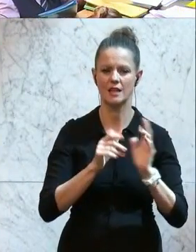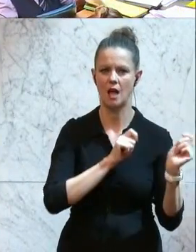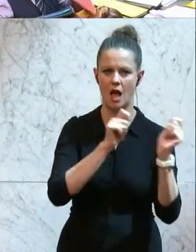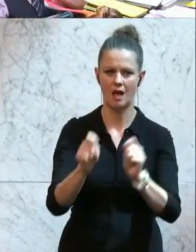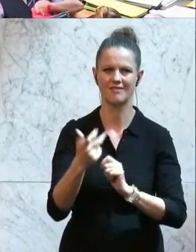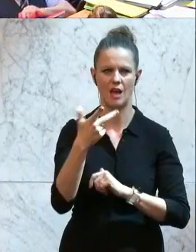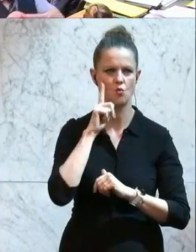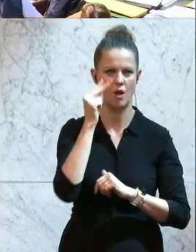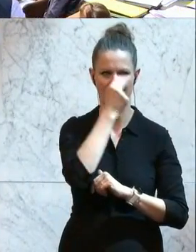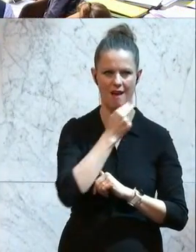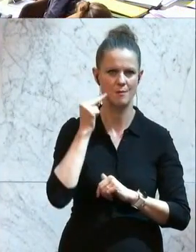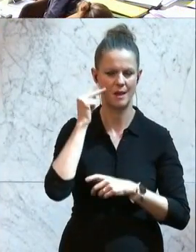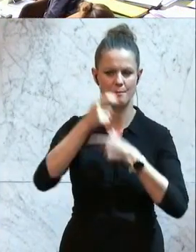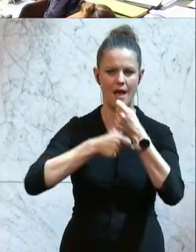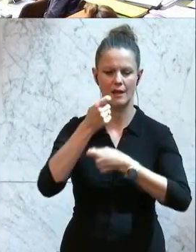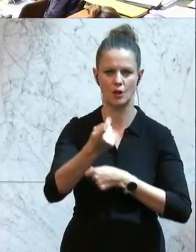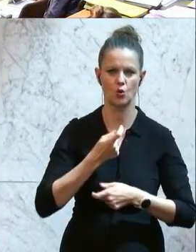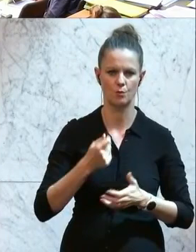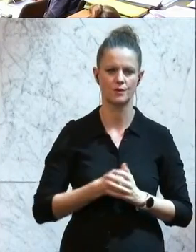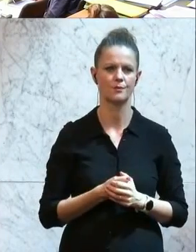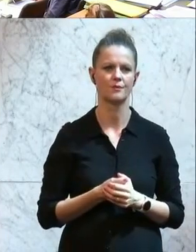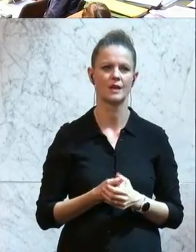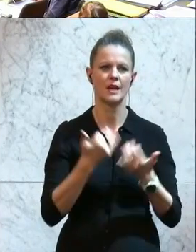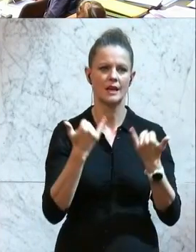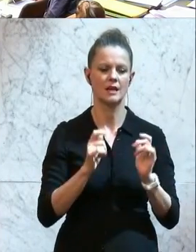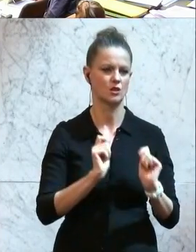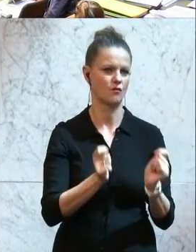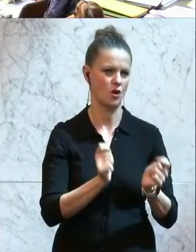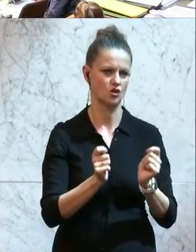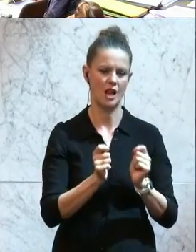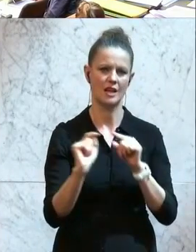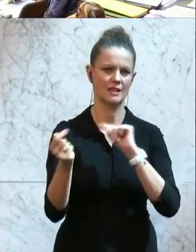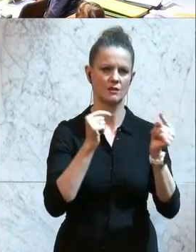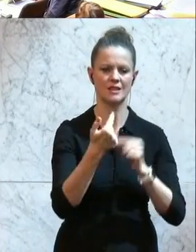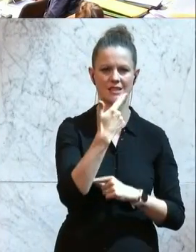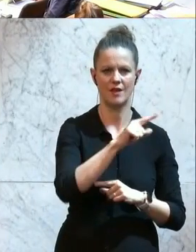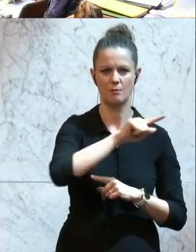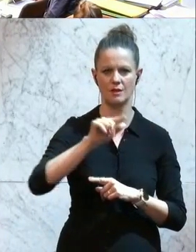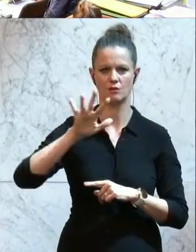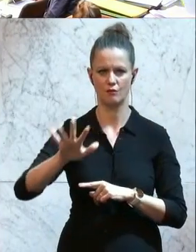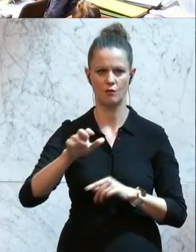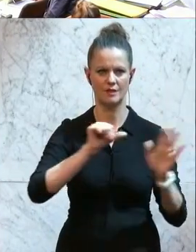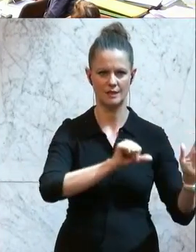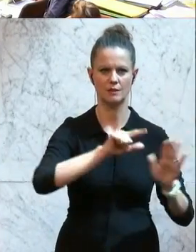Alleinverdiener, Arbeitslosengeldbezieher, Notstandshilfebezieher, MindestpensionistInnen